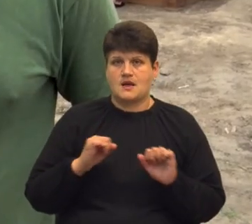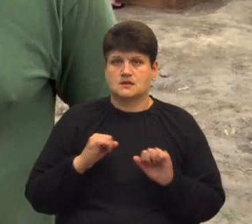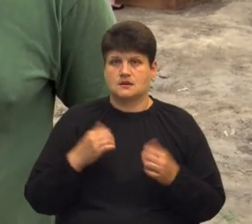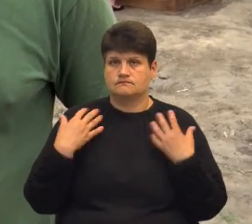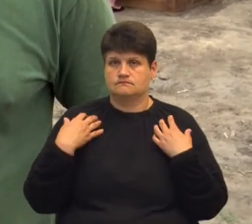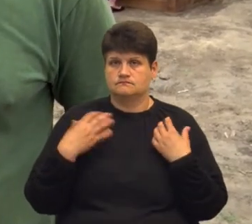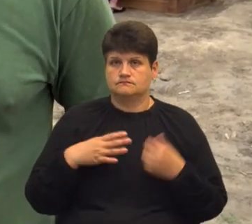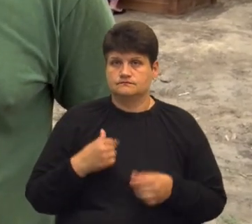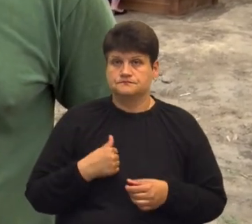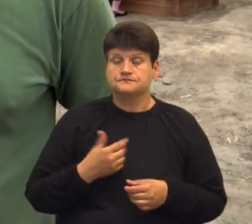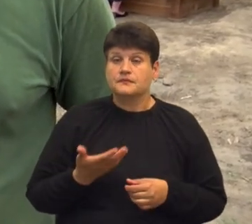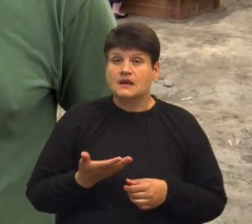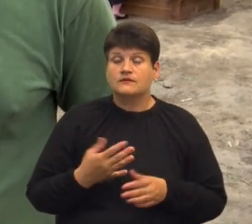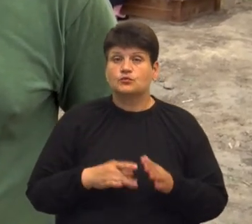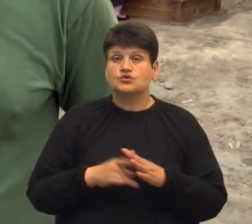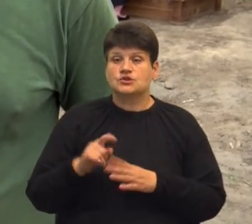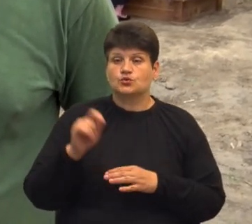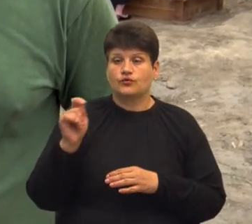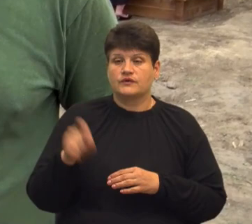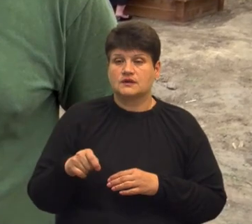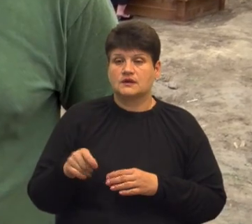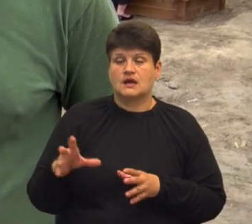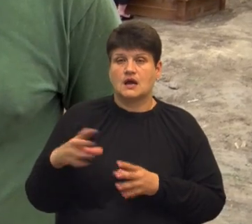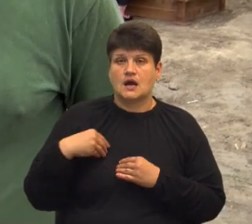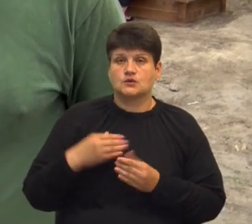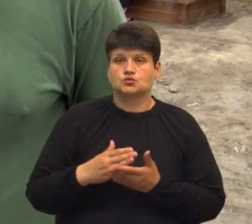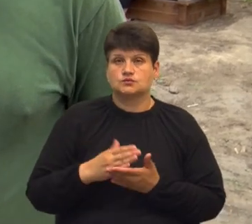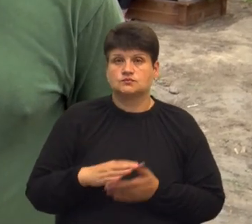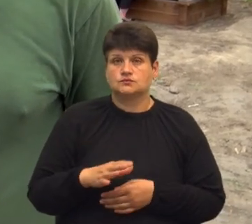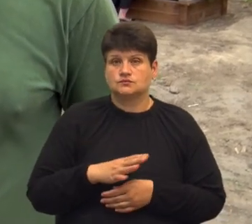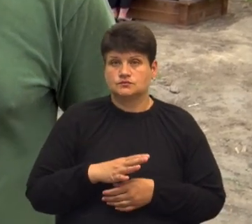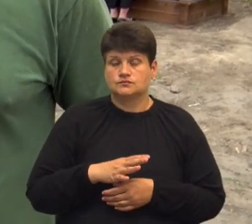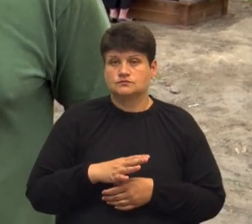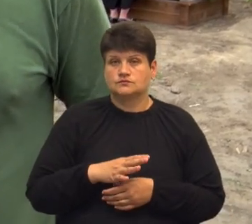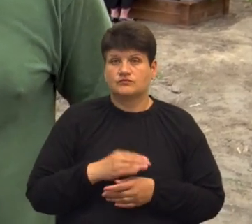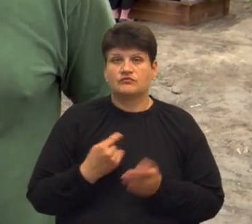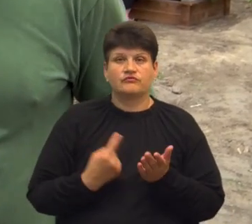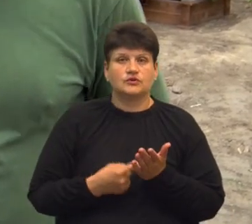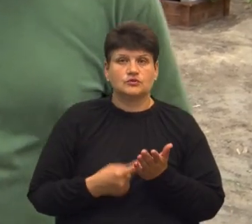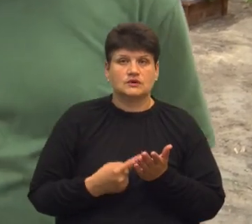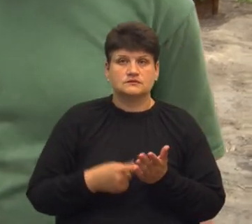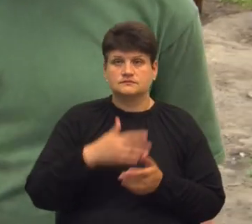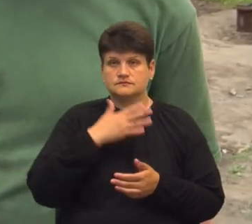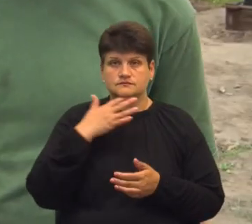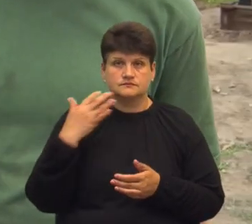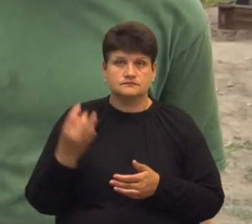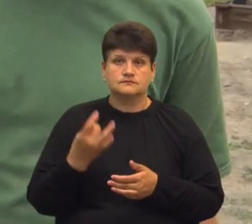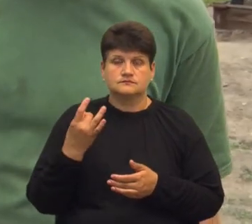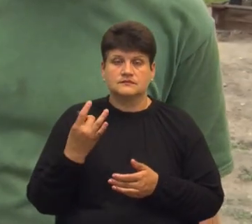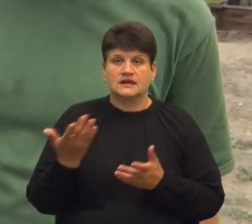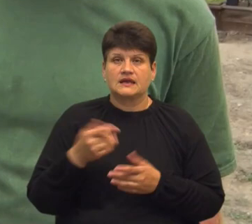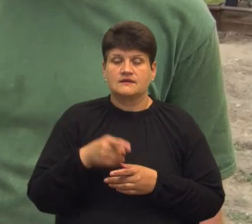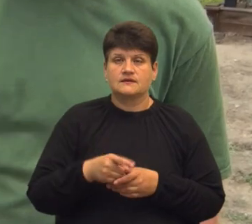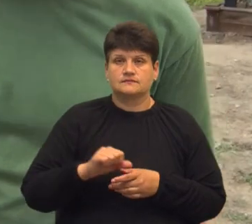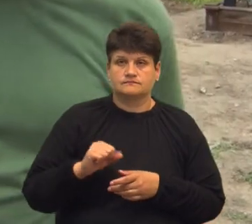Ми від початку війни разом служили. Він доказав неодноразово, який він є